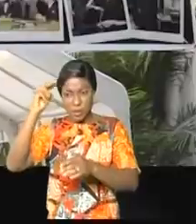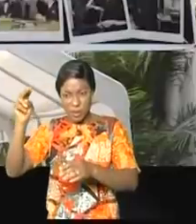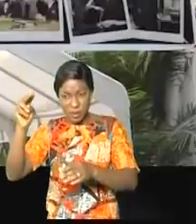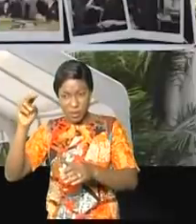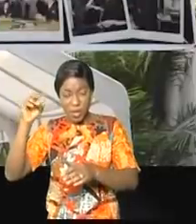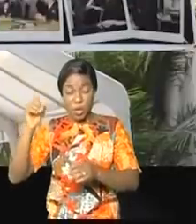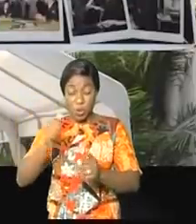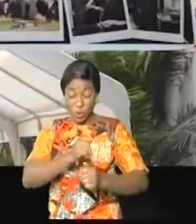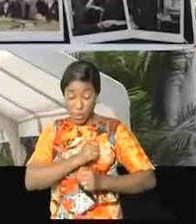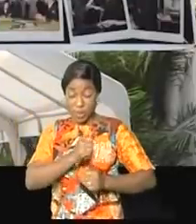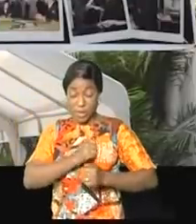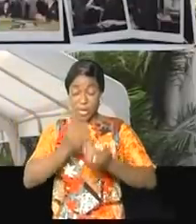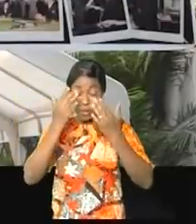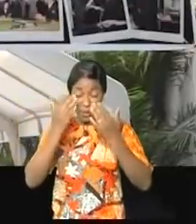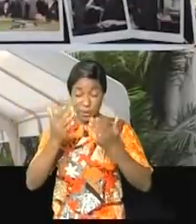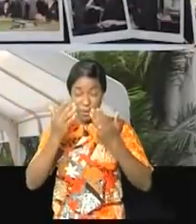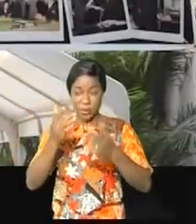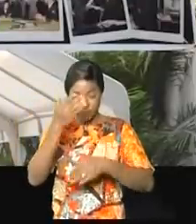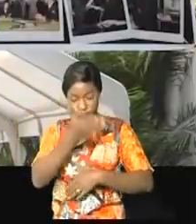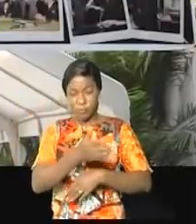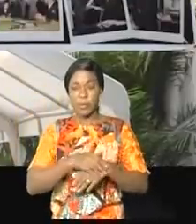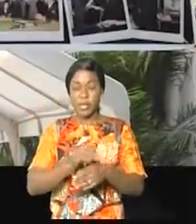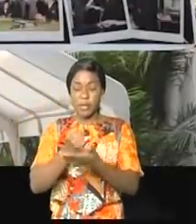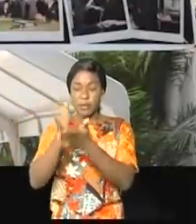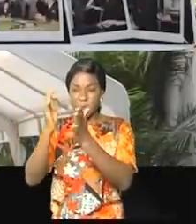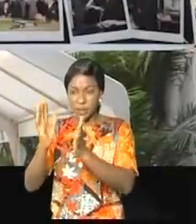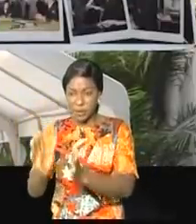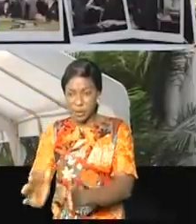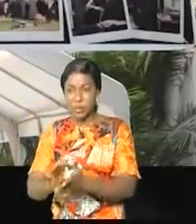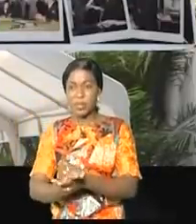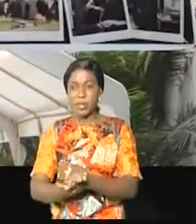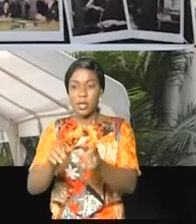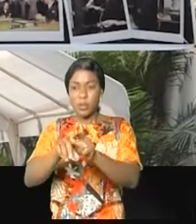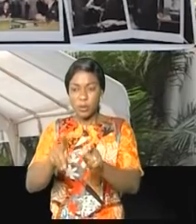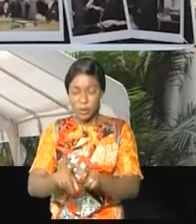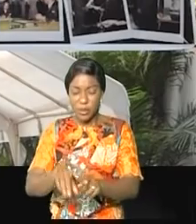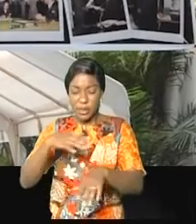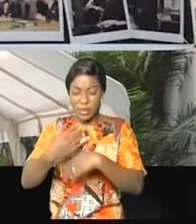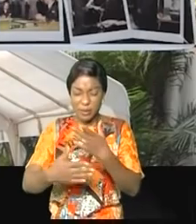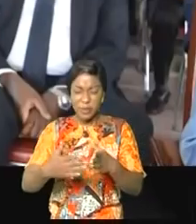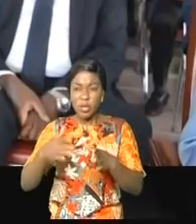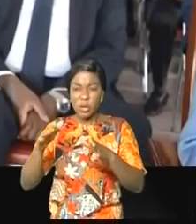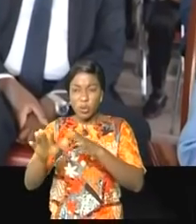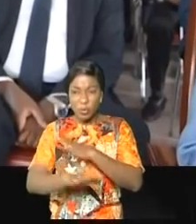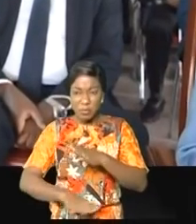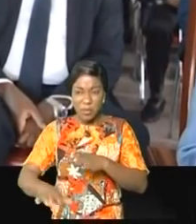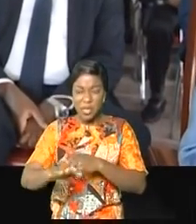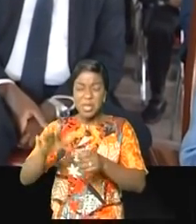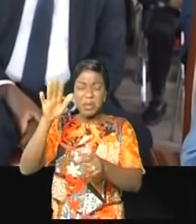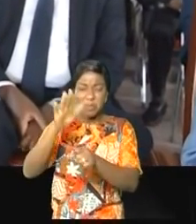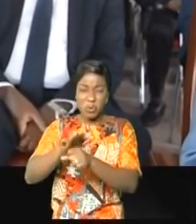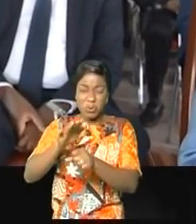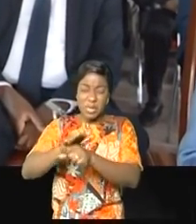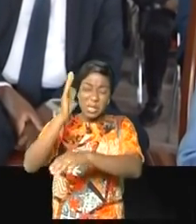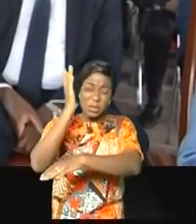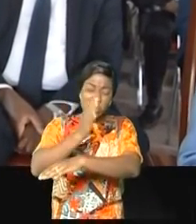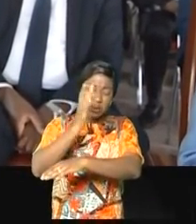Québec au Canada en 1967, l'ambassadeur Matungoul avait servi le pays à plusieurs postes à savoir conseiller